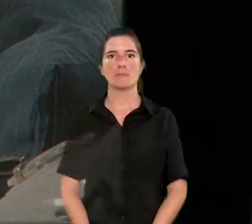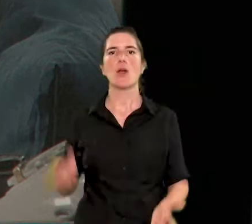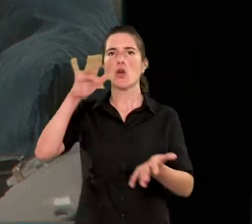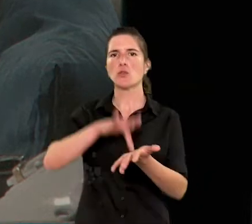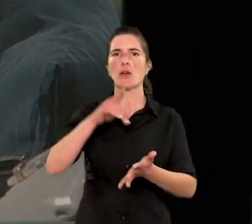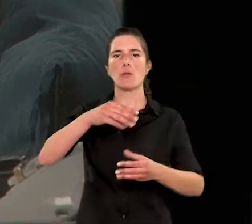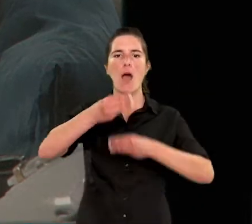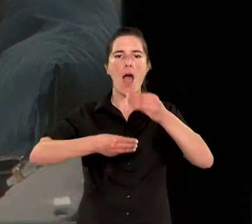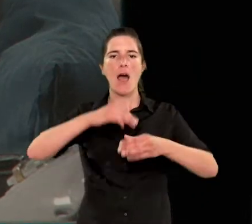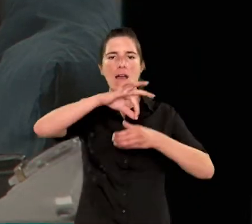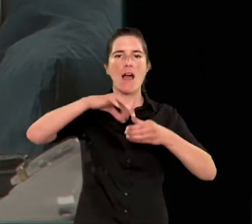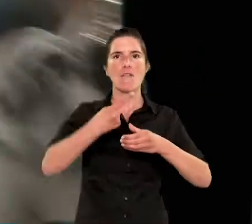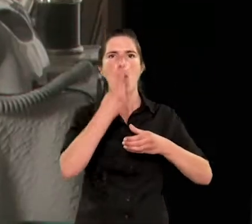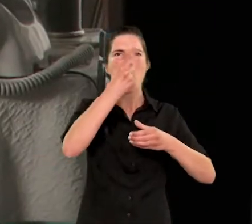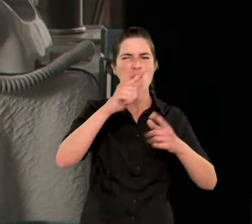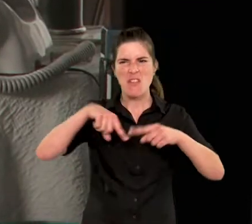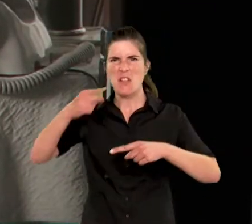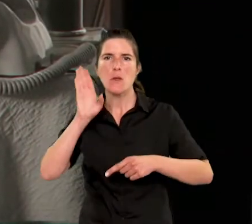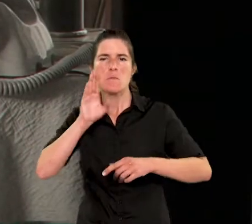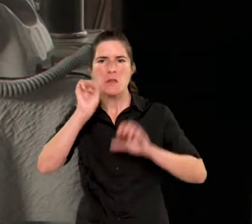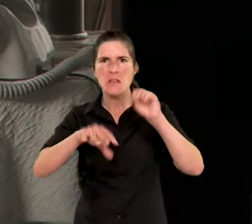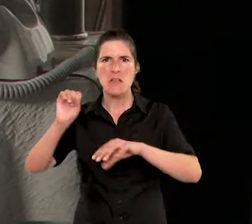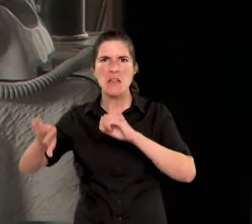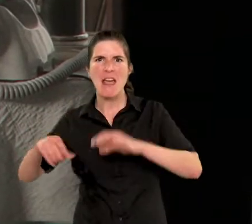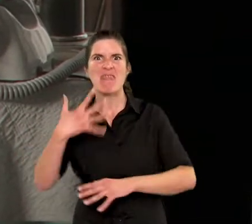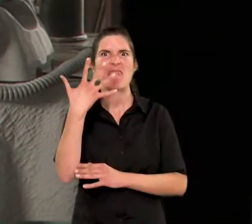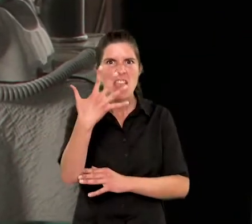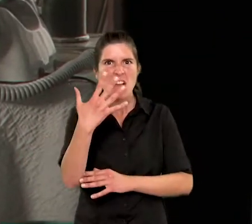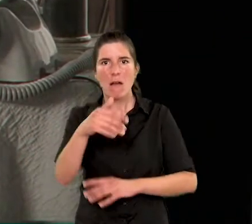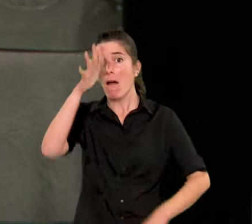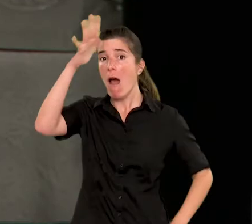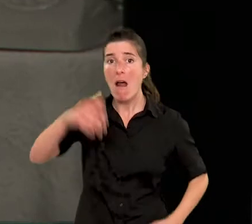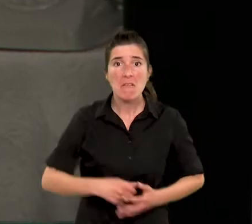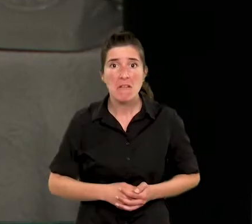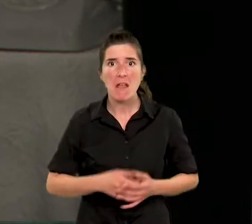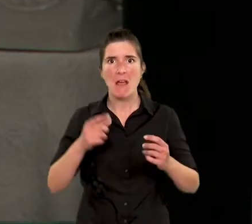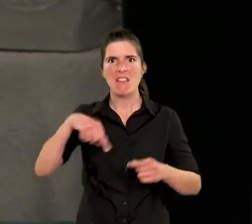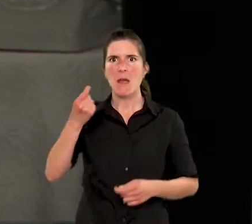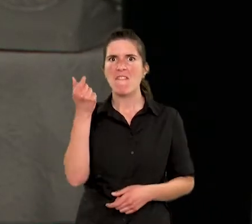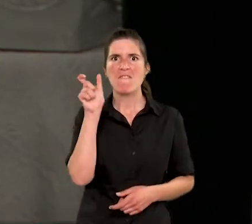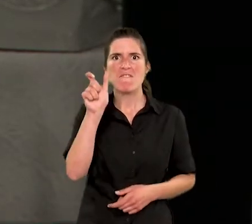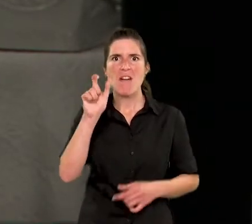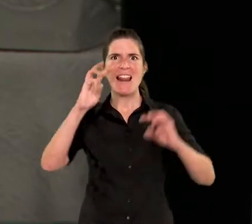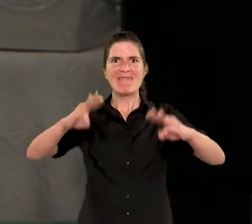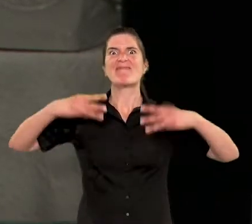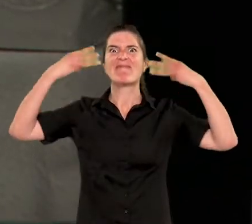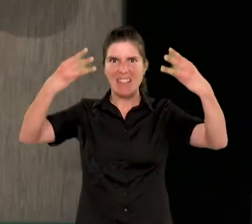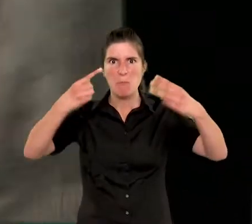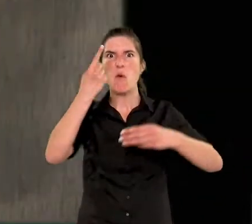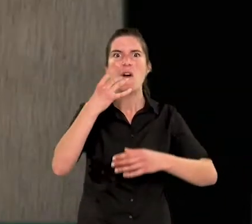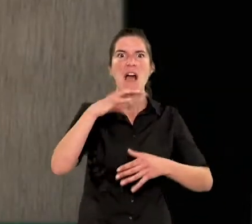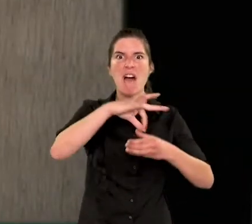Cansat de produir fins a 5 tipus de residus per a només un cafè? I de pagar el triple per una tassa?